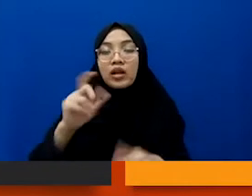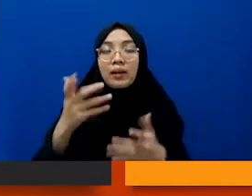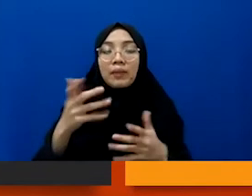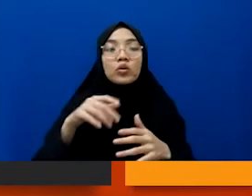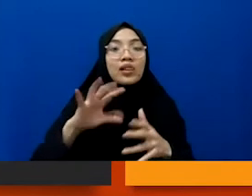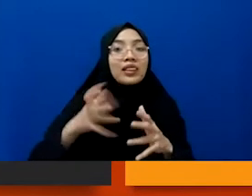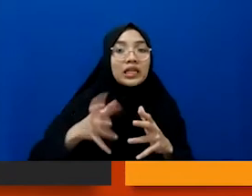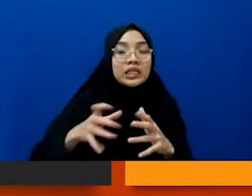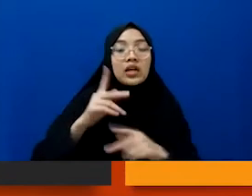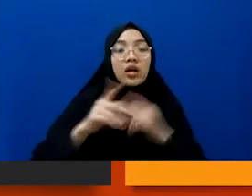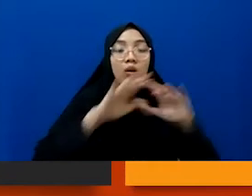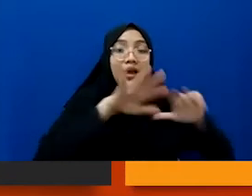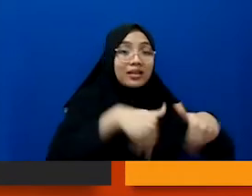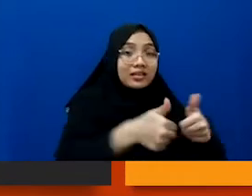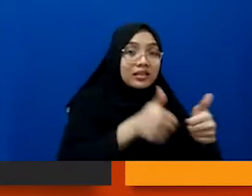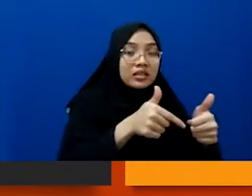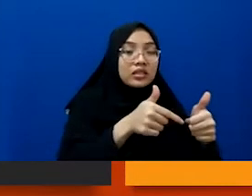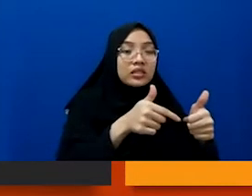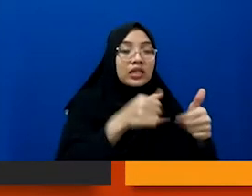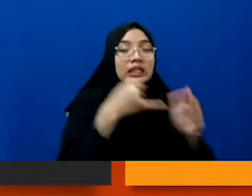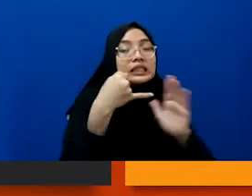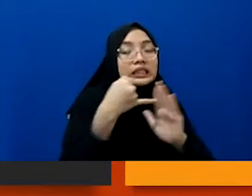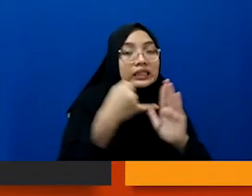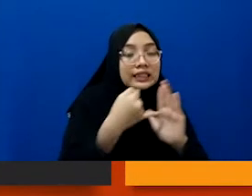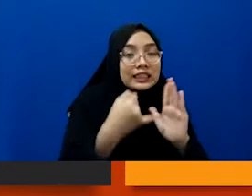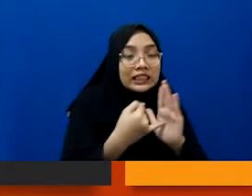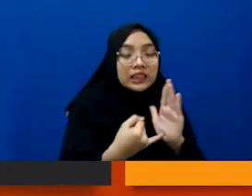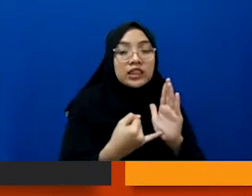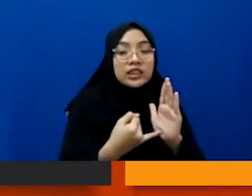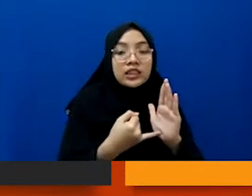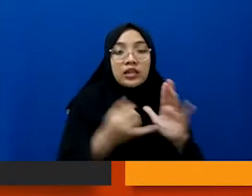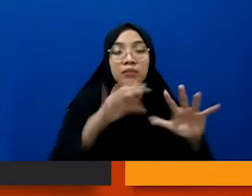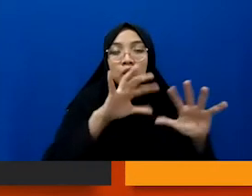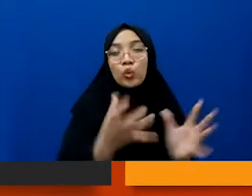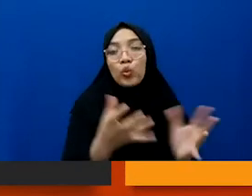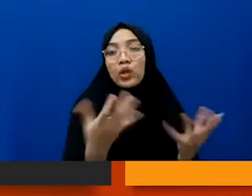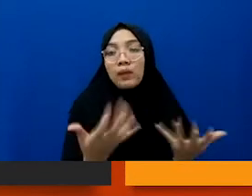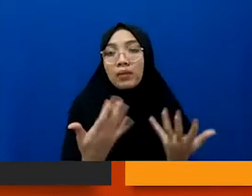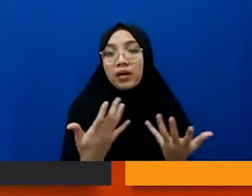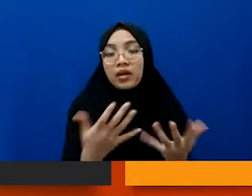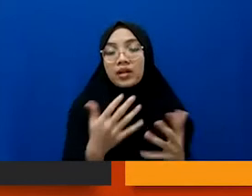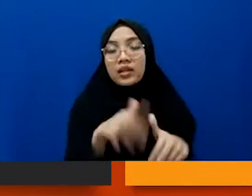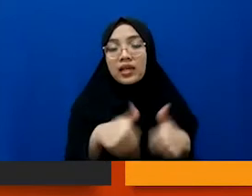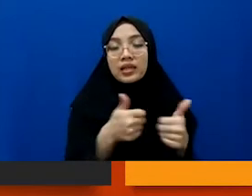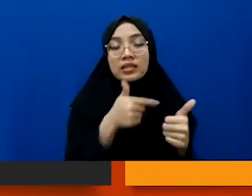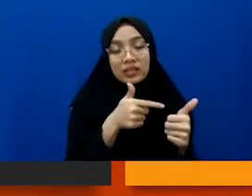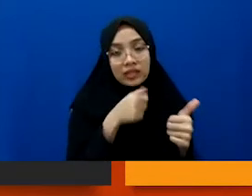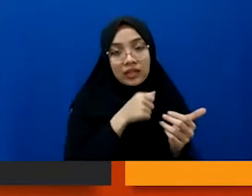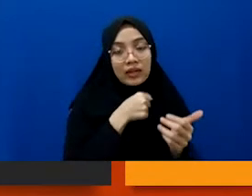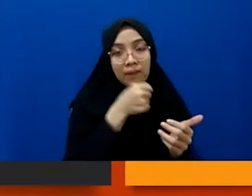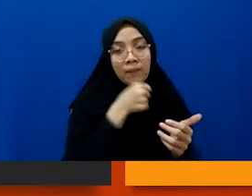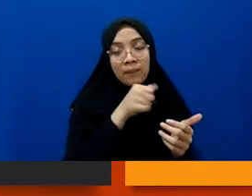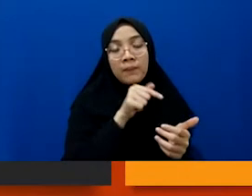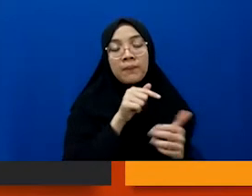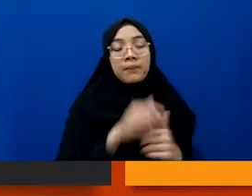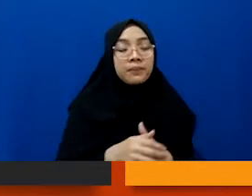Kalau produknya berarti ya isinya, gitu kan, bentuknya kayak apa dari produk itu, nah, itu adalah investigasi.